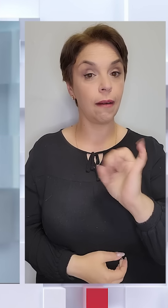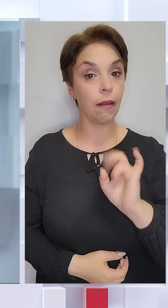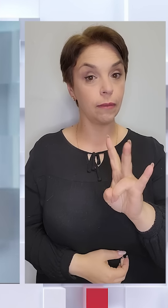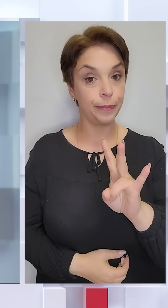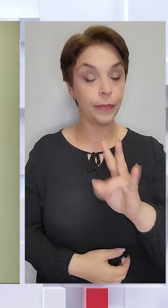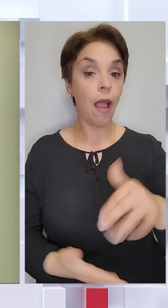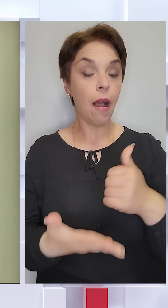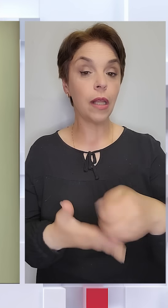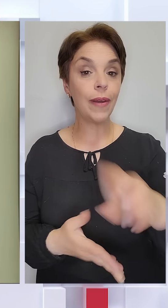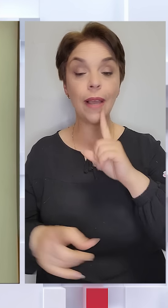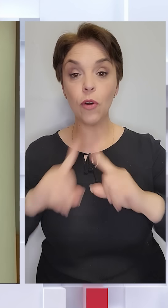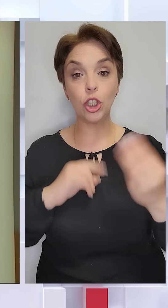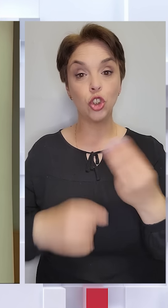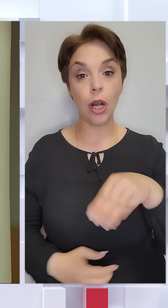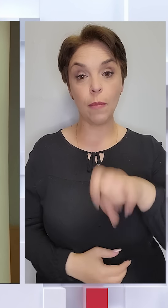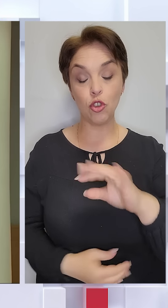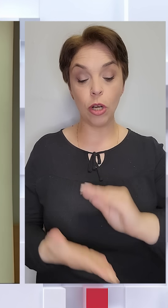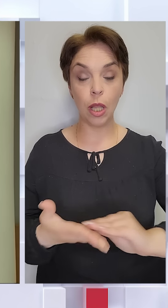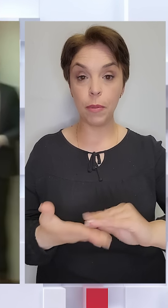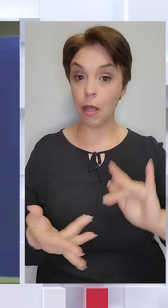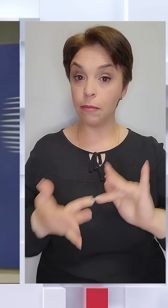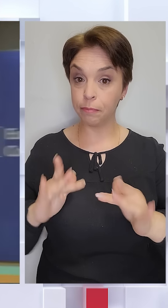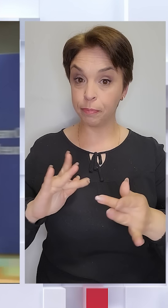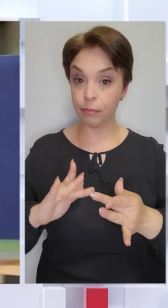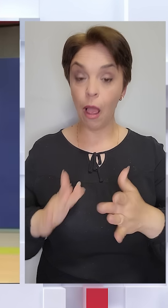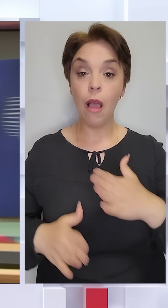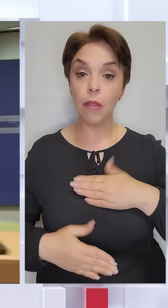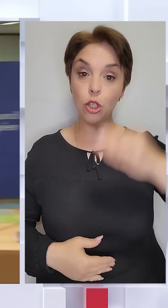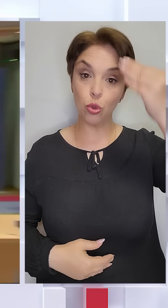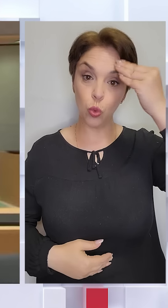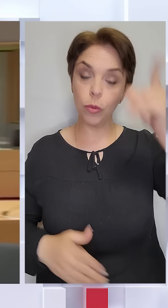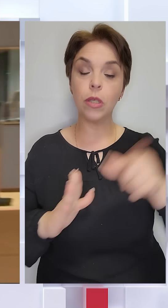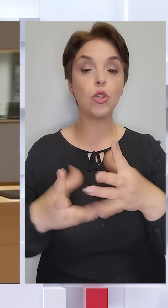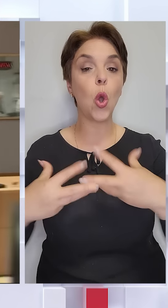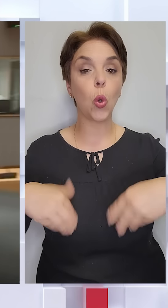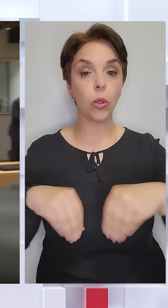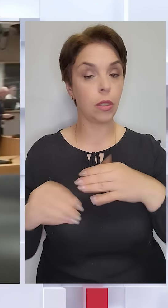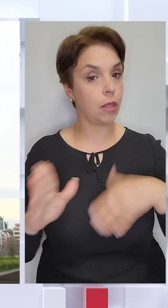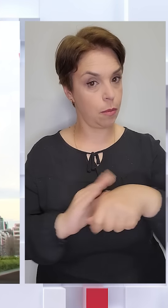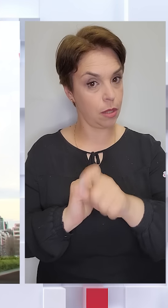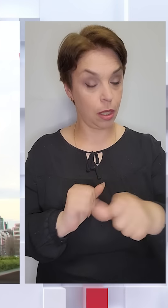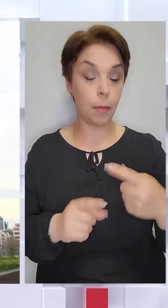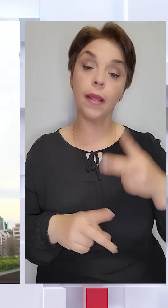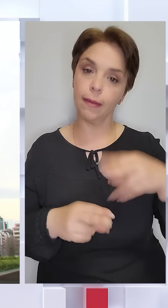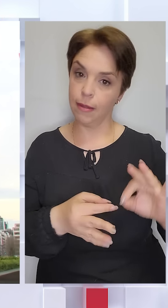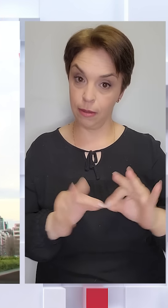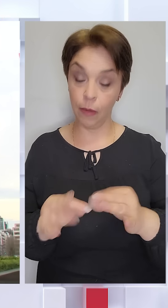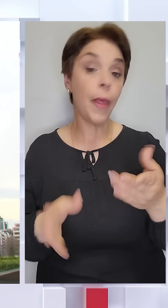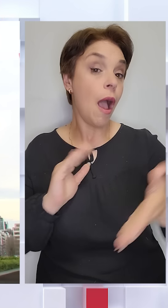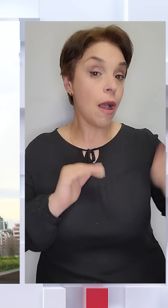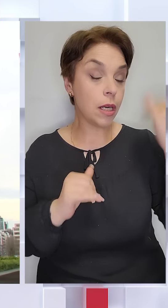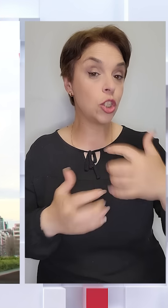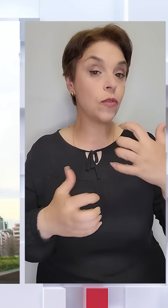Глава Євроради Шарль Мішель написав у соцмережі «Наші думки з родинами загиблих». Утім, раніше